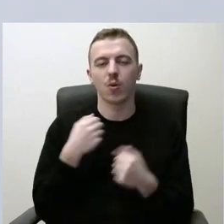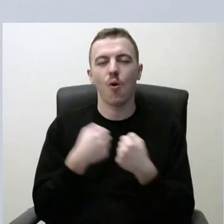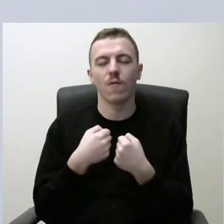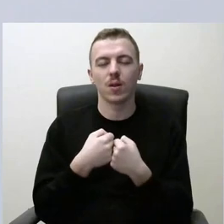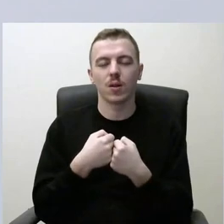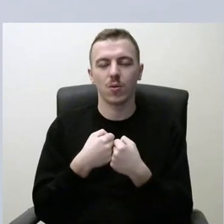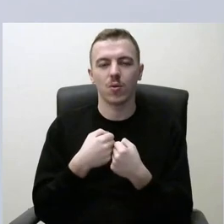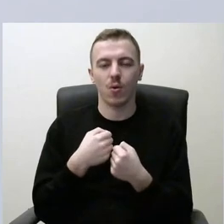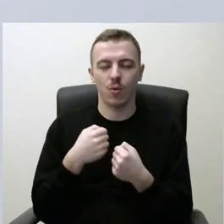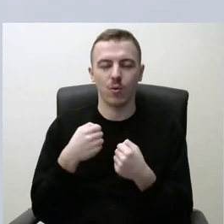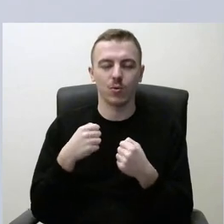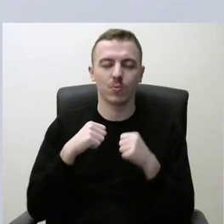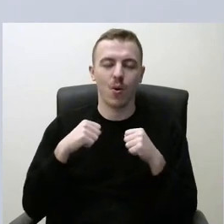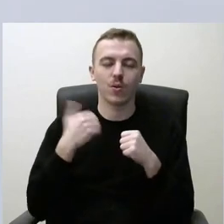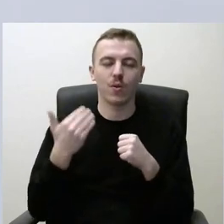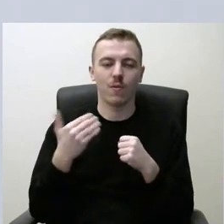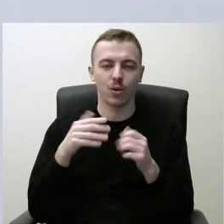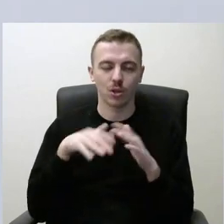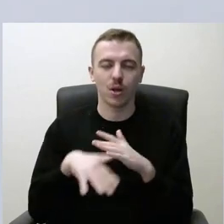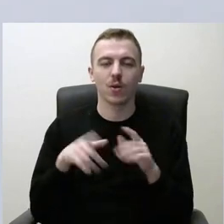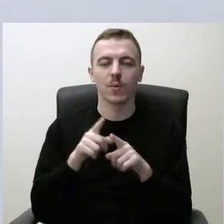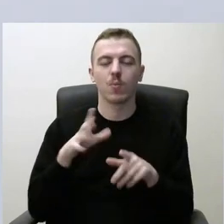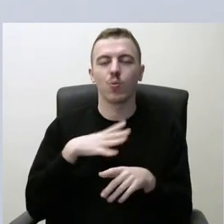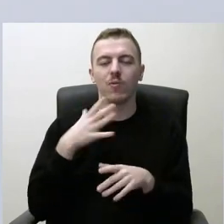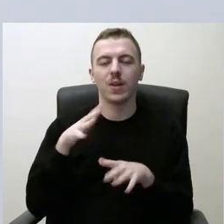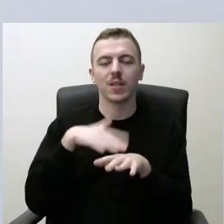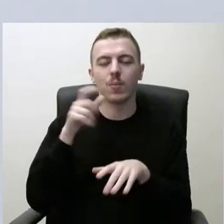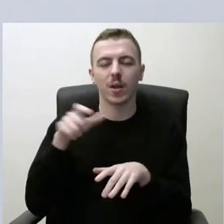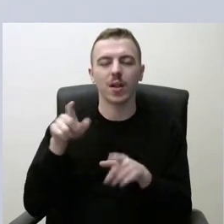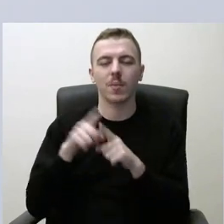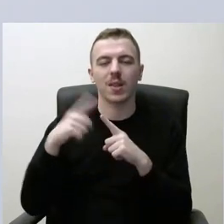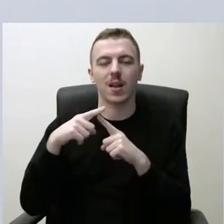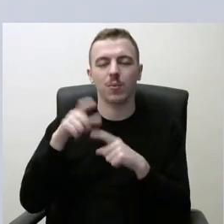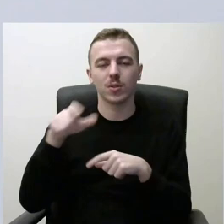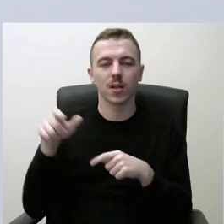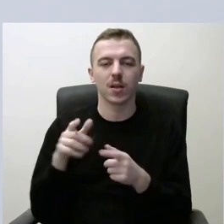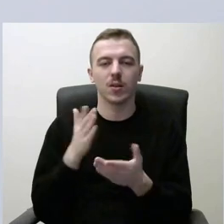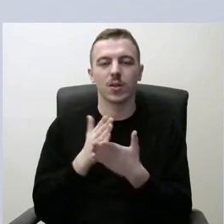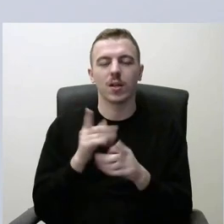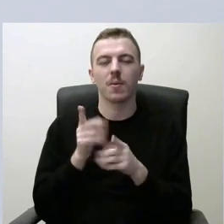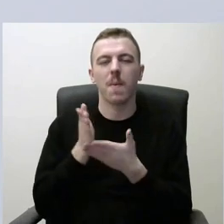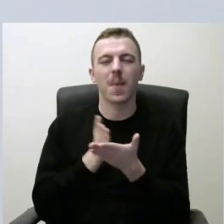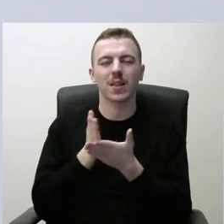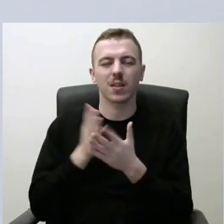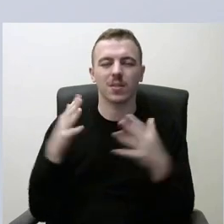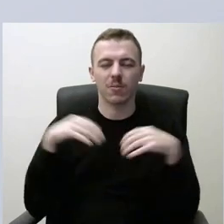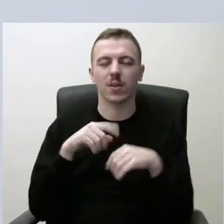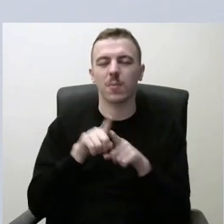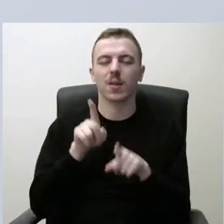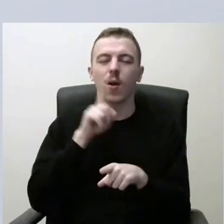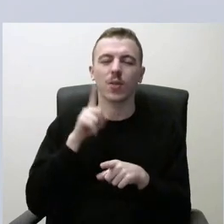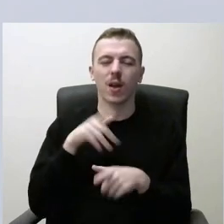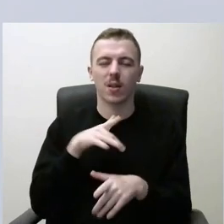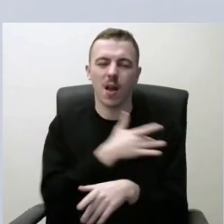šokų, ir du buvęs Seimo nariai, ir tarybos nariai. Tokia simbiozija patirties ir jaunatviško entuzijazmo.